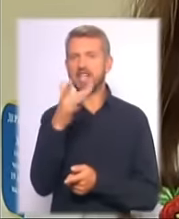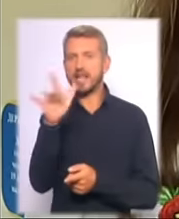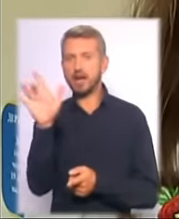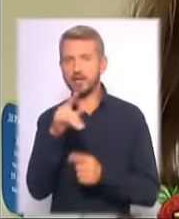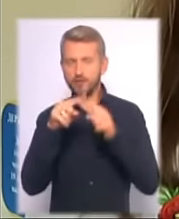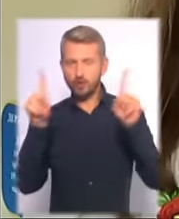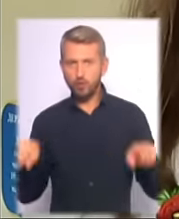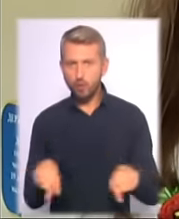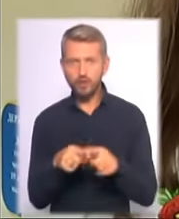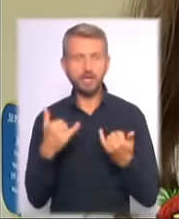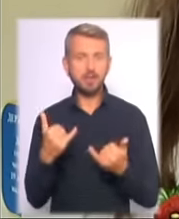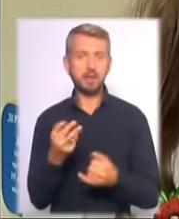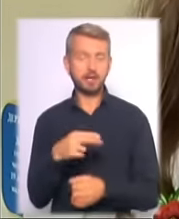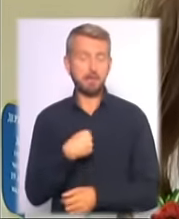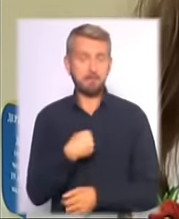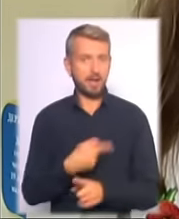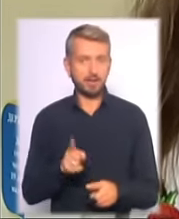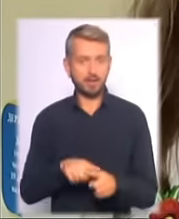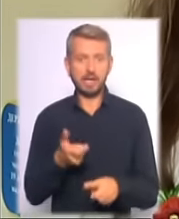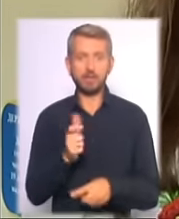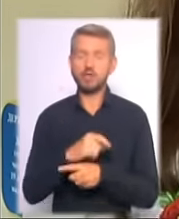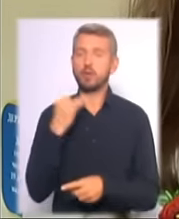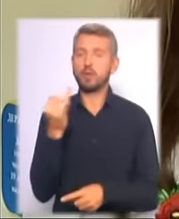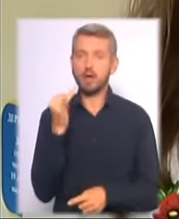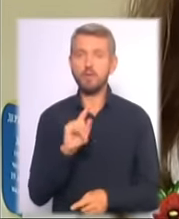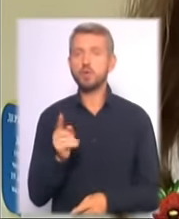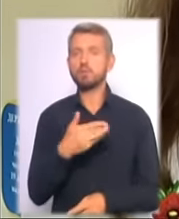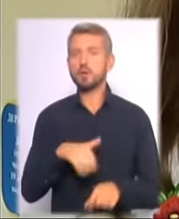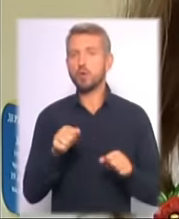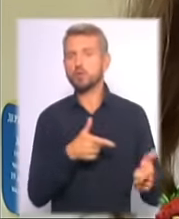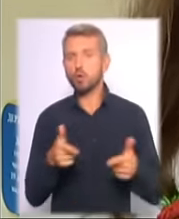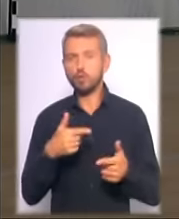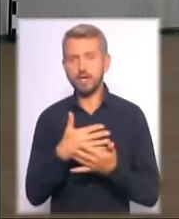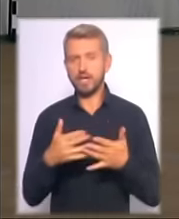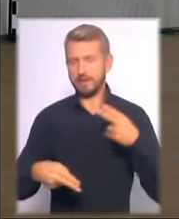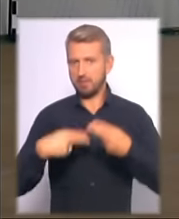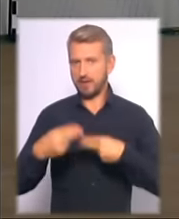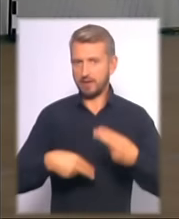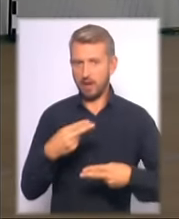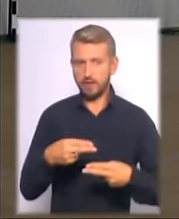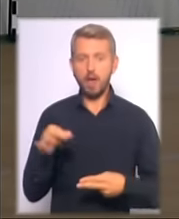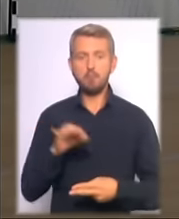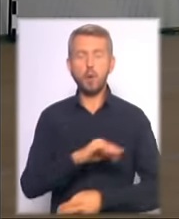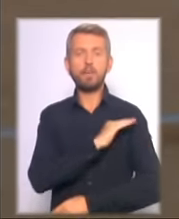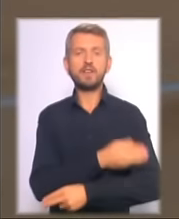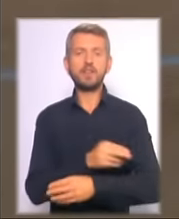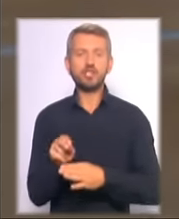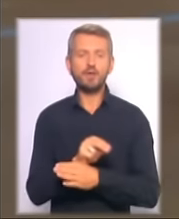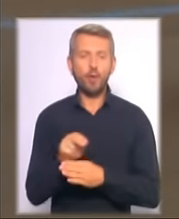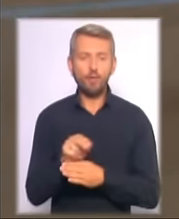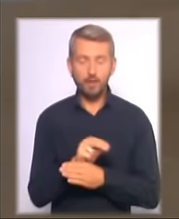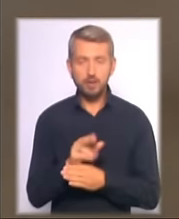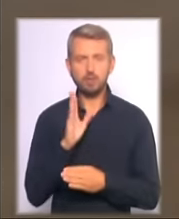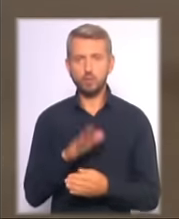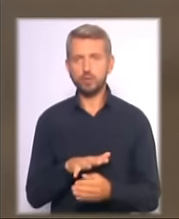Тепер особливо для мене це надзвичайно цікаво, що ми можемо готувати різні презентації. А про фізичне виховання школярів дбатимуть два